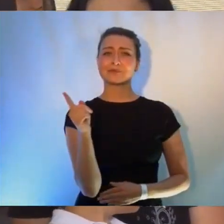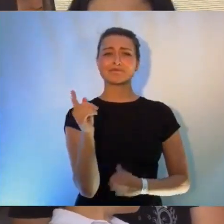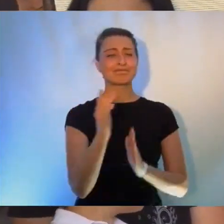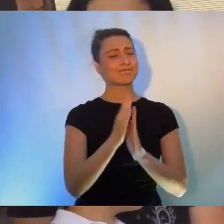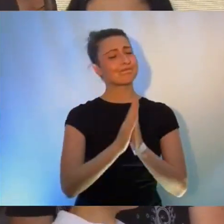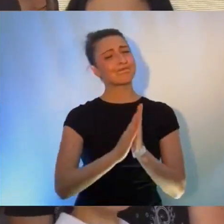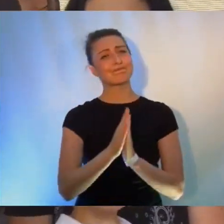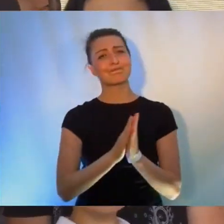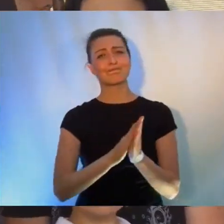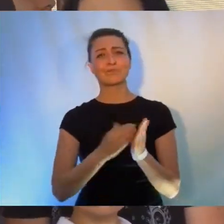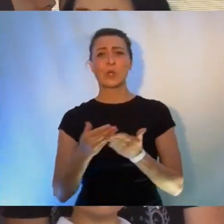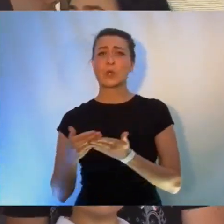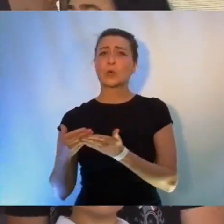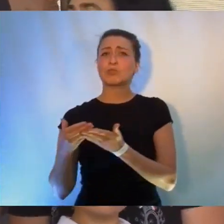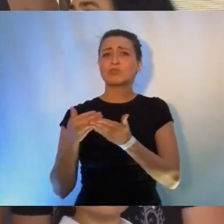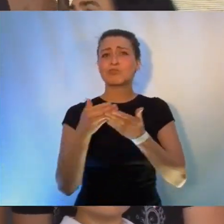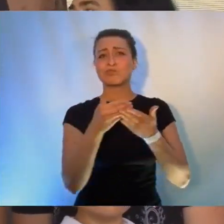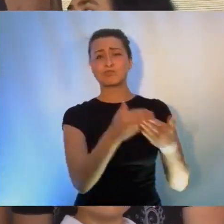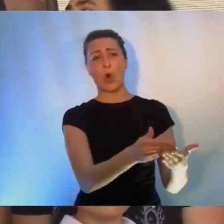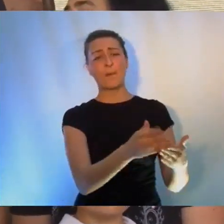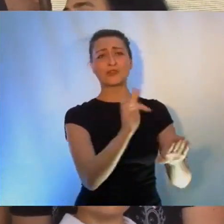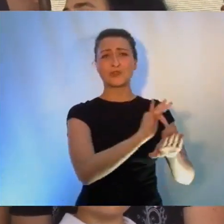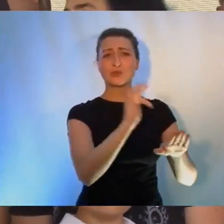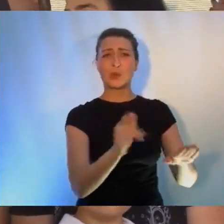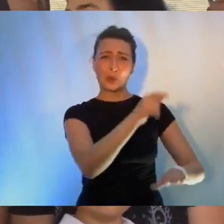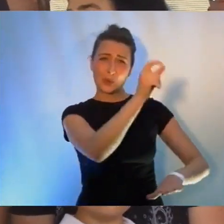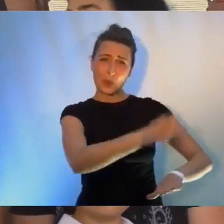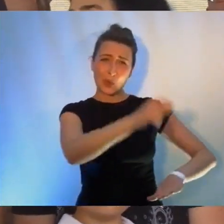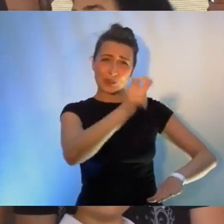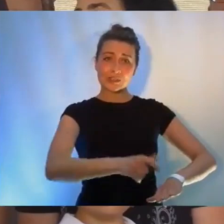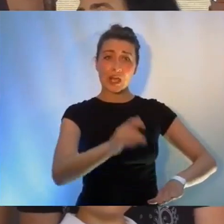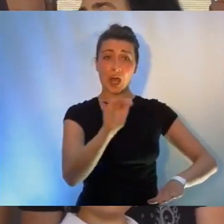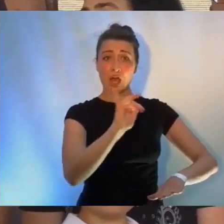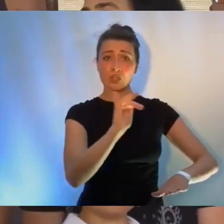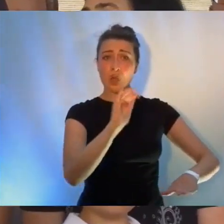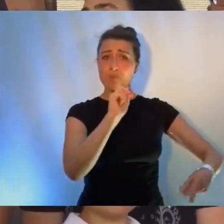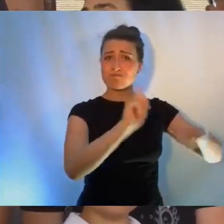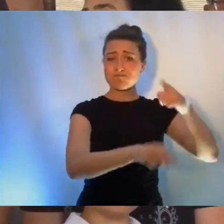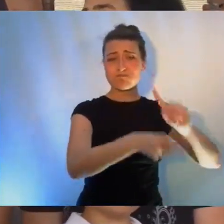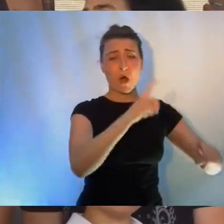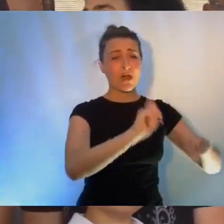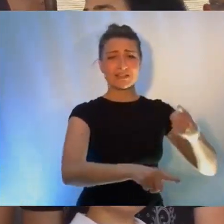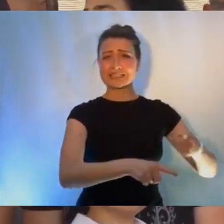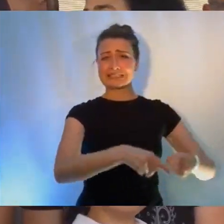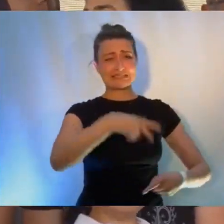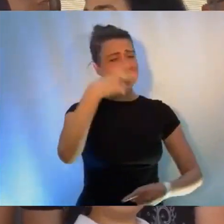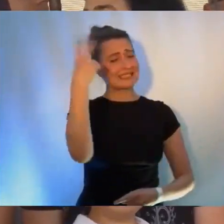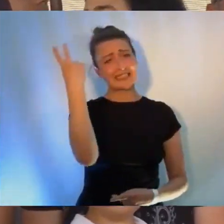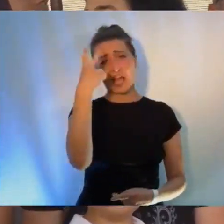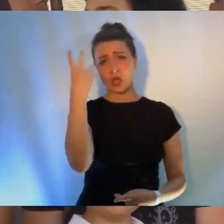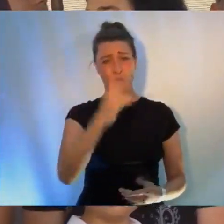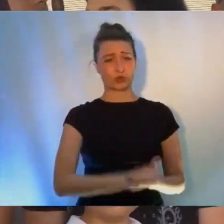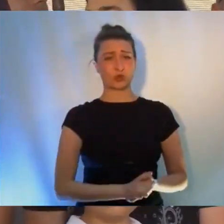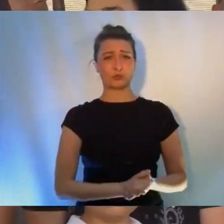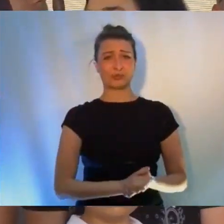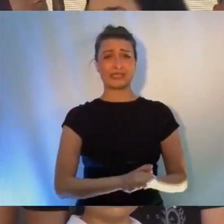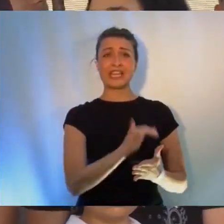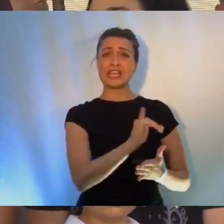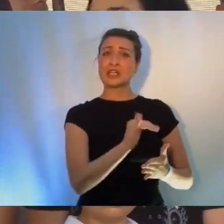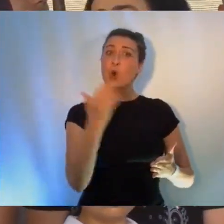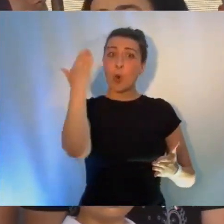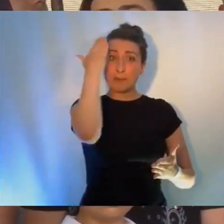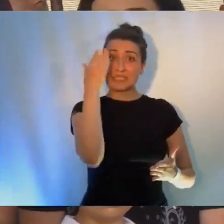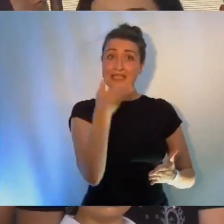neorientují v politice a jsou strašně a strašně spokojeni, že dostali takzvaný dárek, ať už to bylo